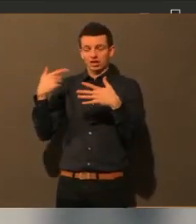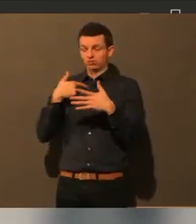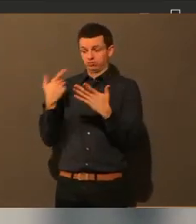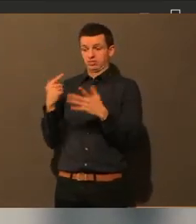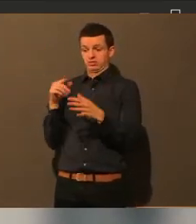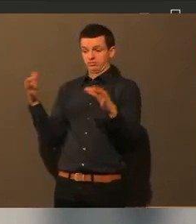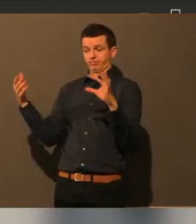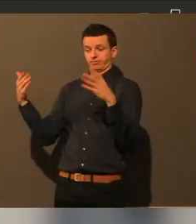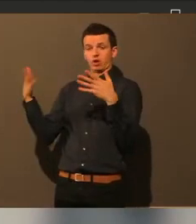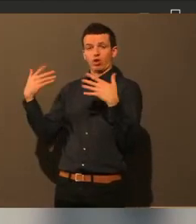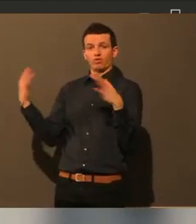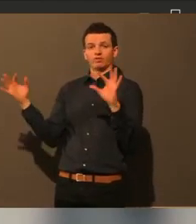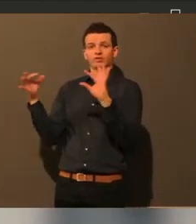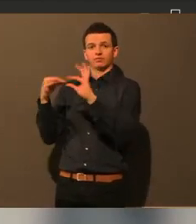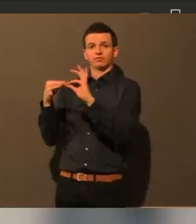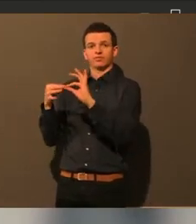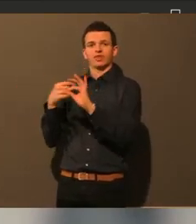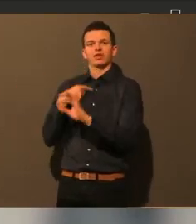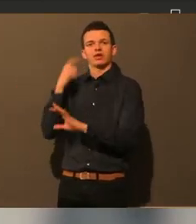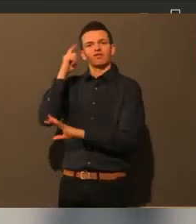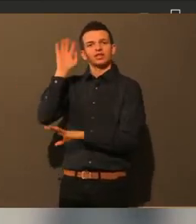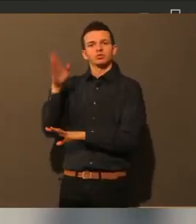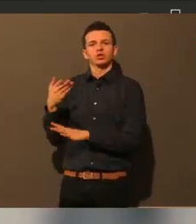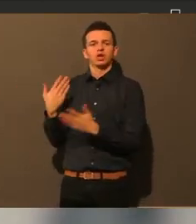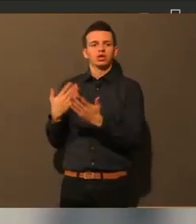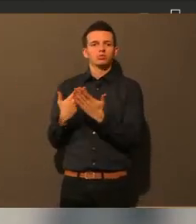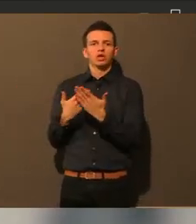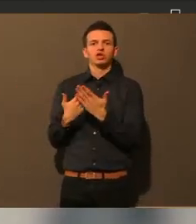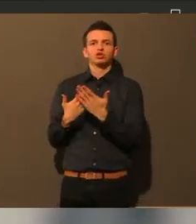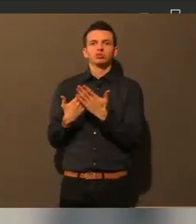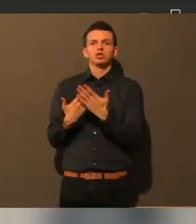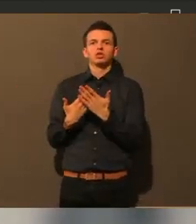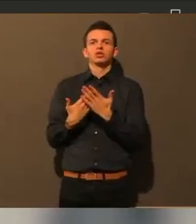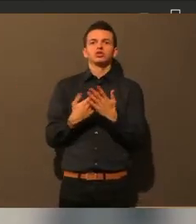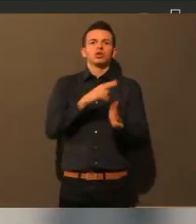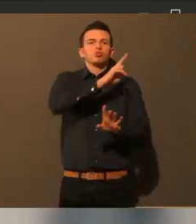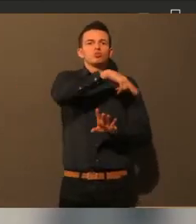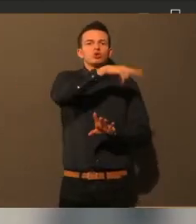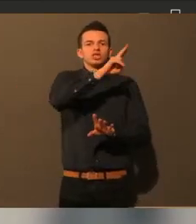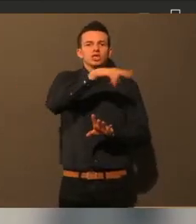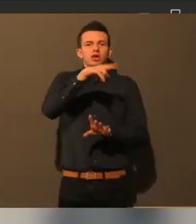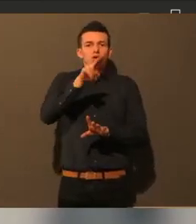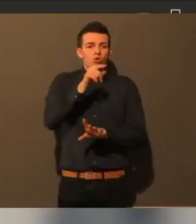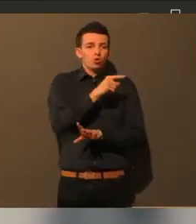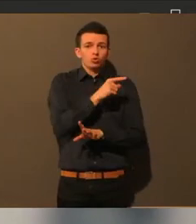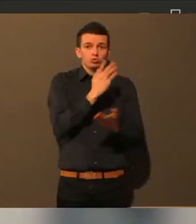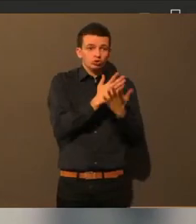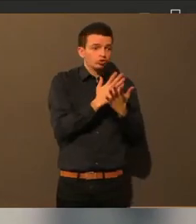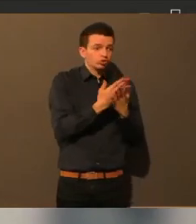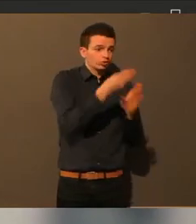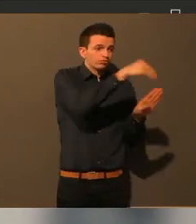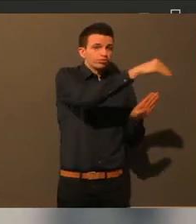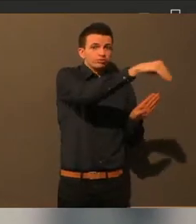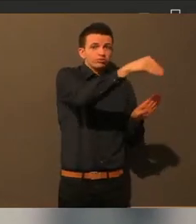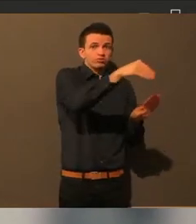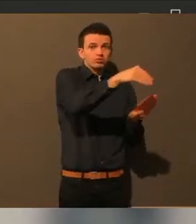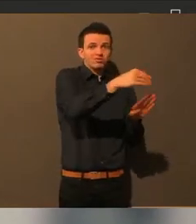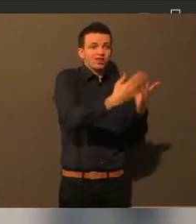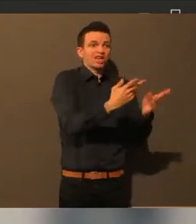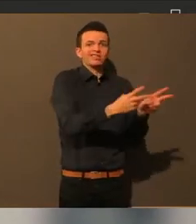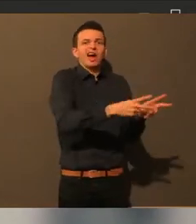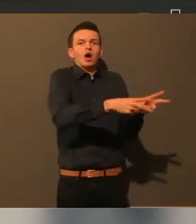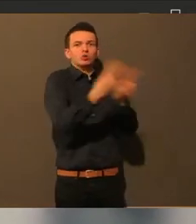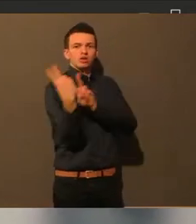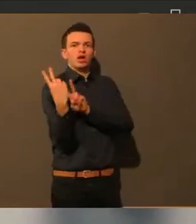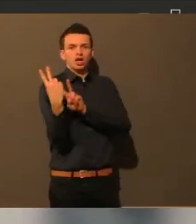überlegt haben, ob zum Beispiel Räume in den Museen zur Verfügung gestellt werden können für Unterricht. Aber da kann die Frau Wildner was dazu sagen. Aber